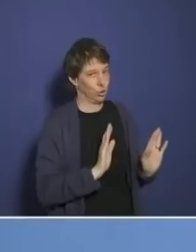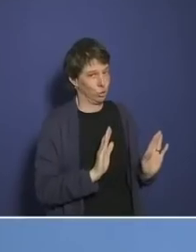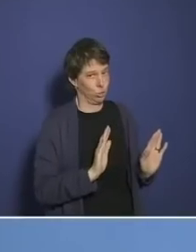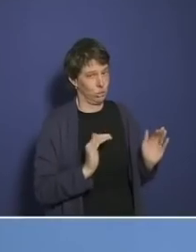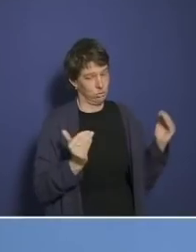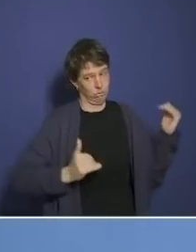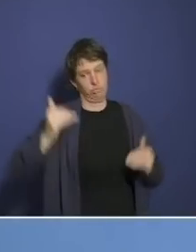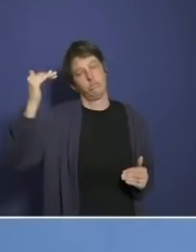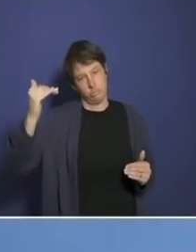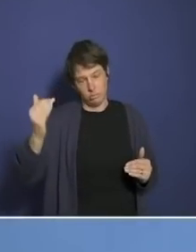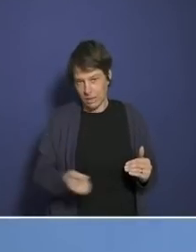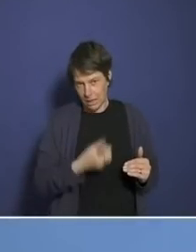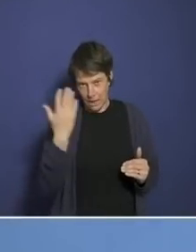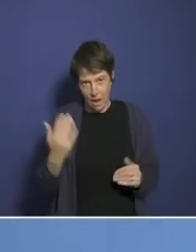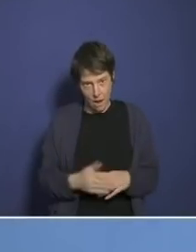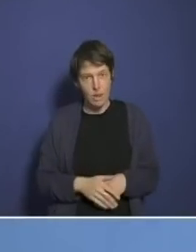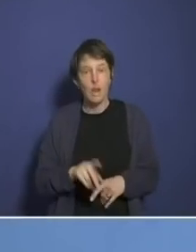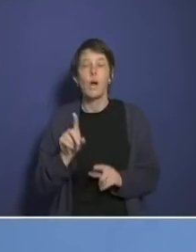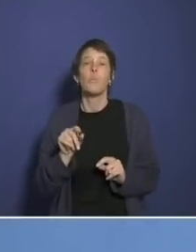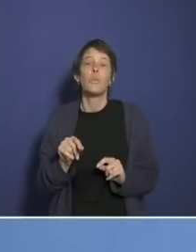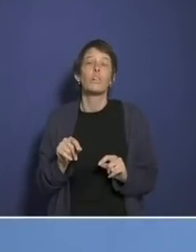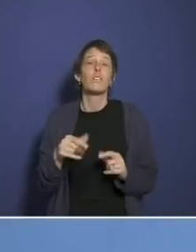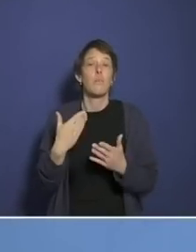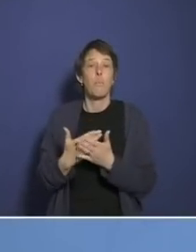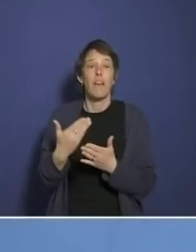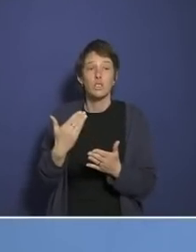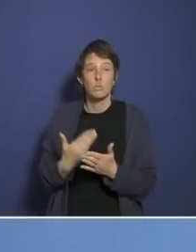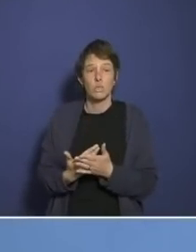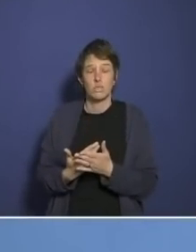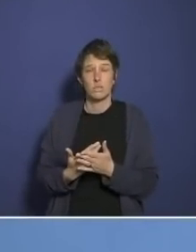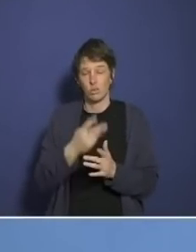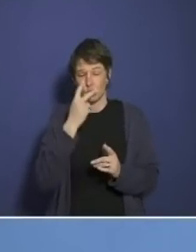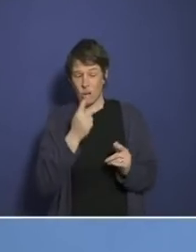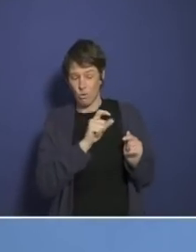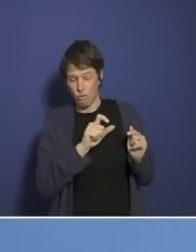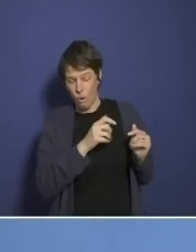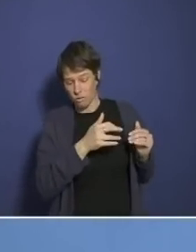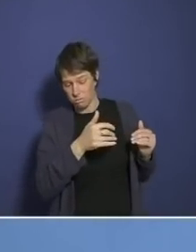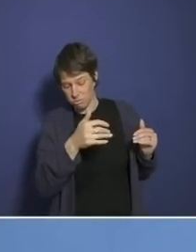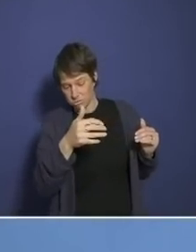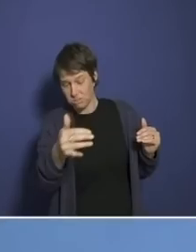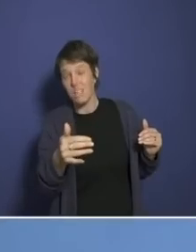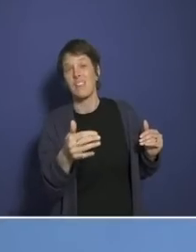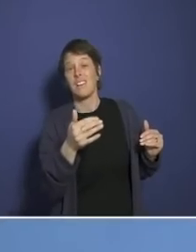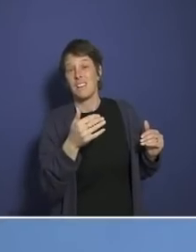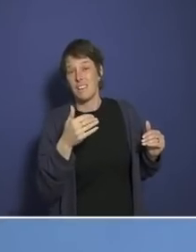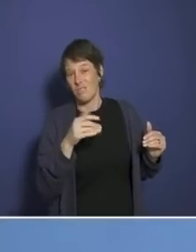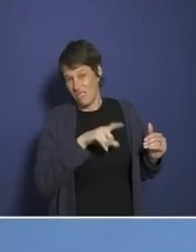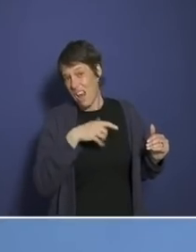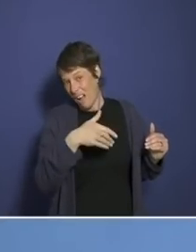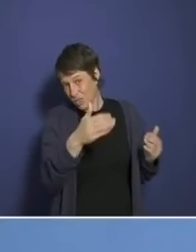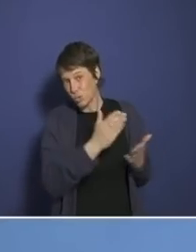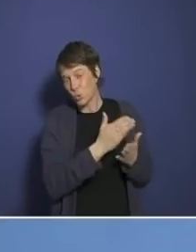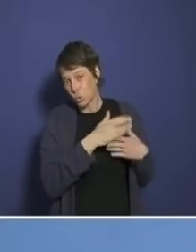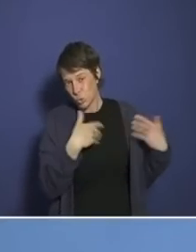Faszinierend. Laut Statistischem Bundesamt gab es bei den letztverfügbaren Zahlen keine statistische Übersterblichkeit. Und warum es mit einer Grippe nichts zu tun hat,